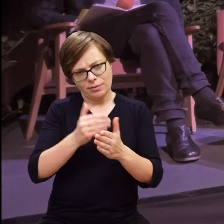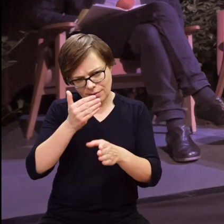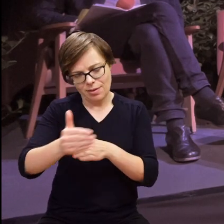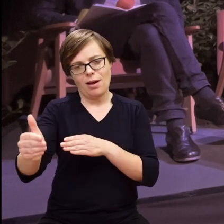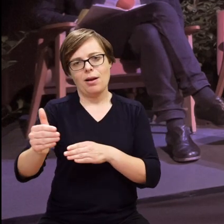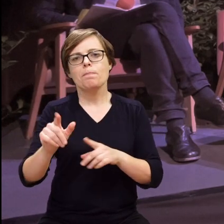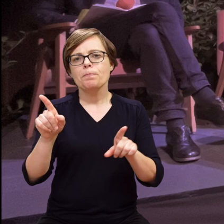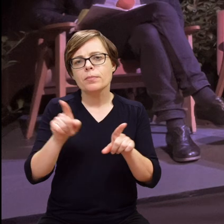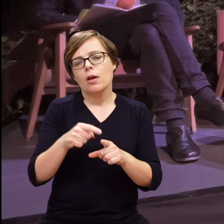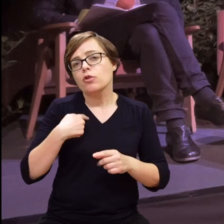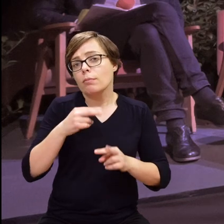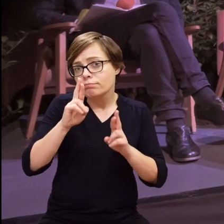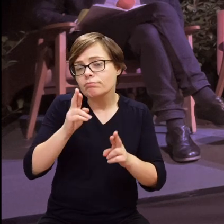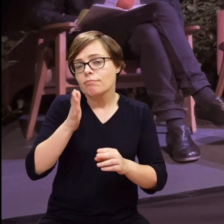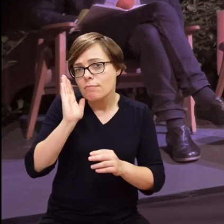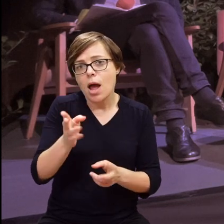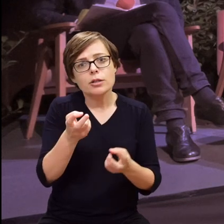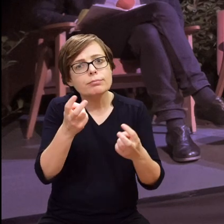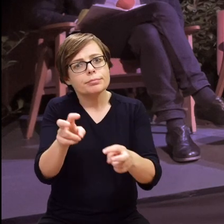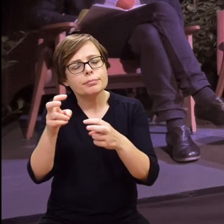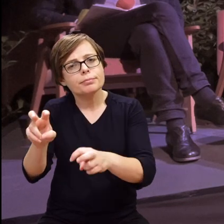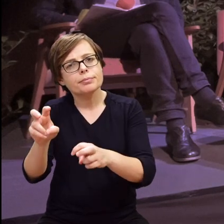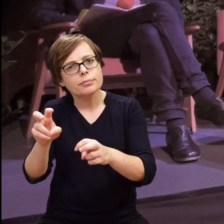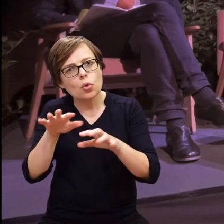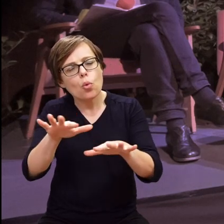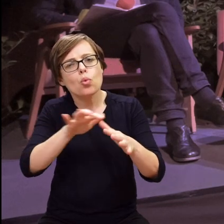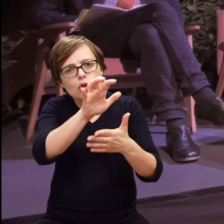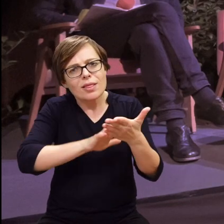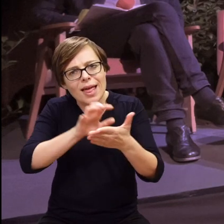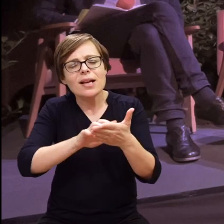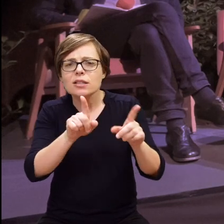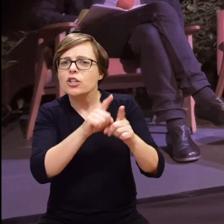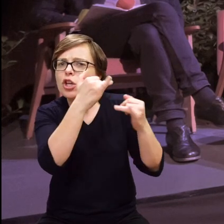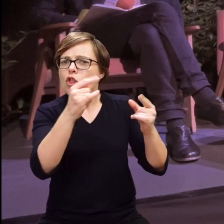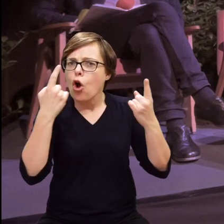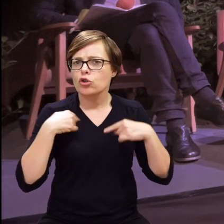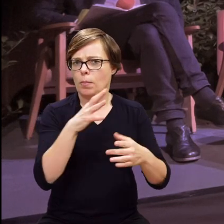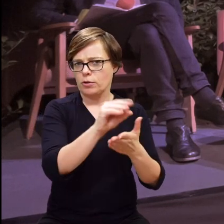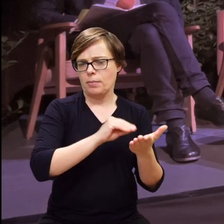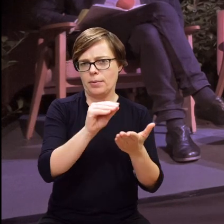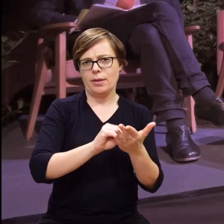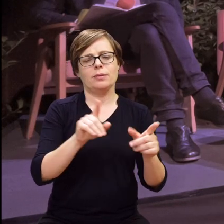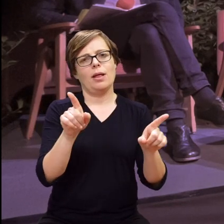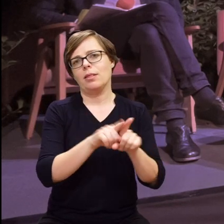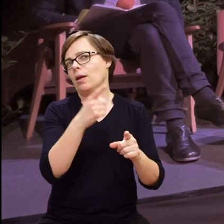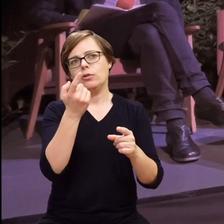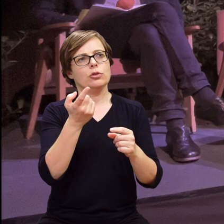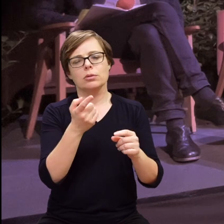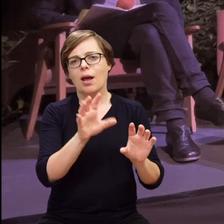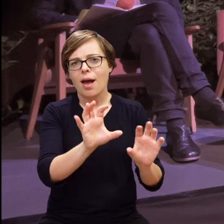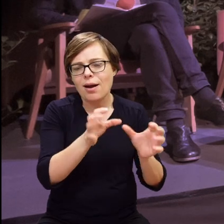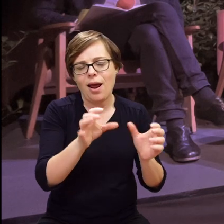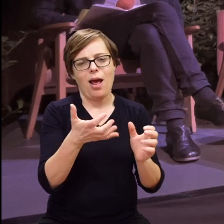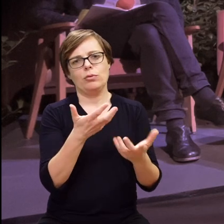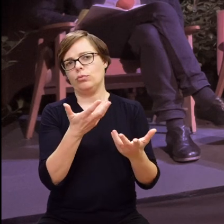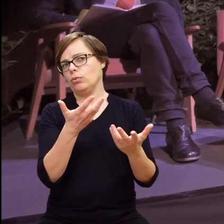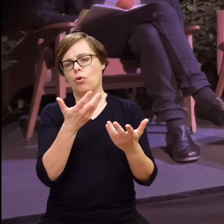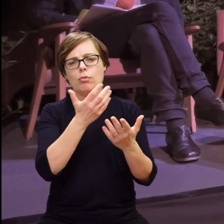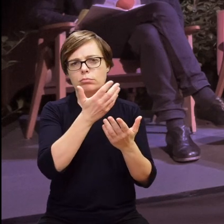dalej i też mam nadzieję, że będzie powstawało bardzo dużo tekstów, które będą pisały inne osoby, audycji